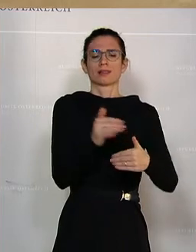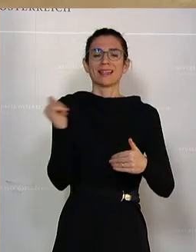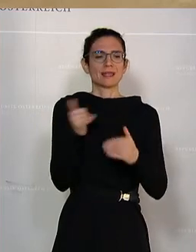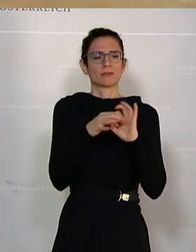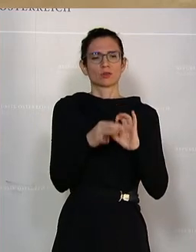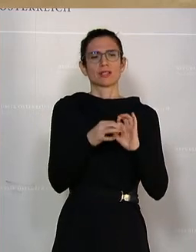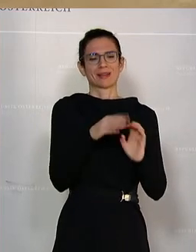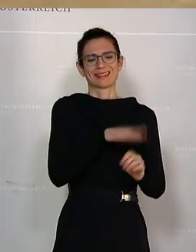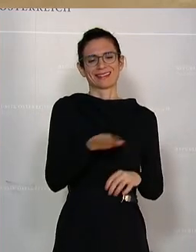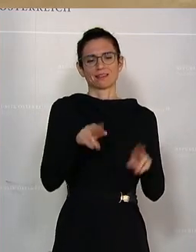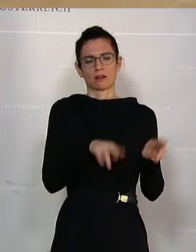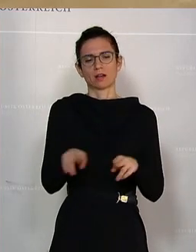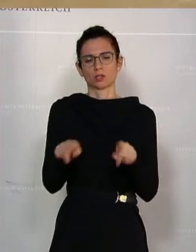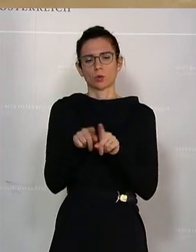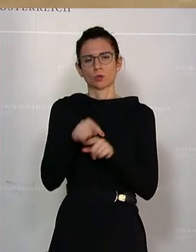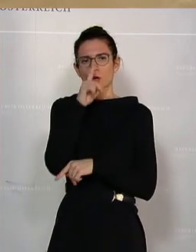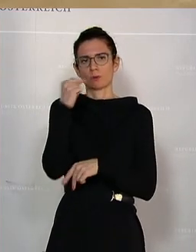ganz klar im Sinne der Kinderrechte und auch im Sinne der Menschenrechte.